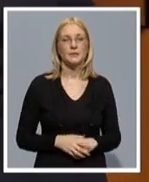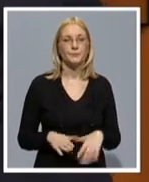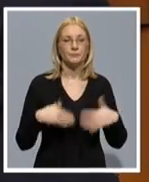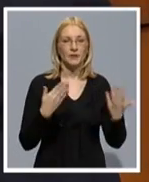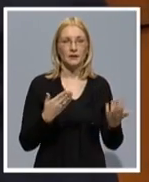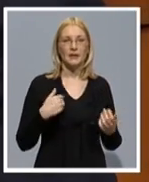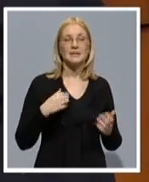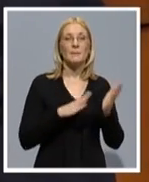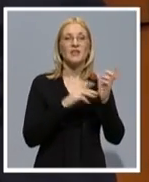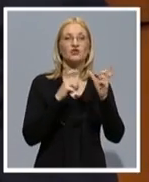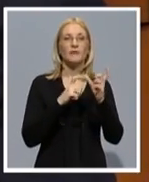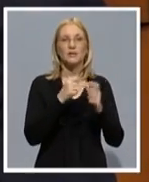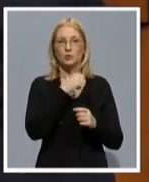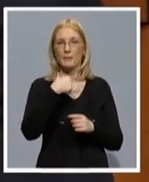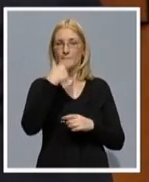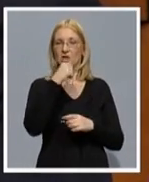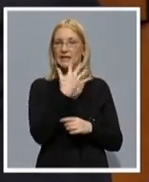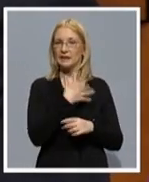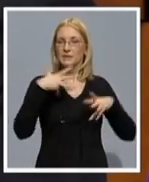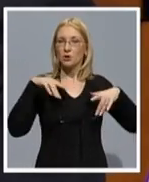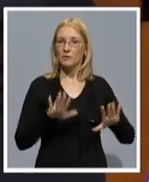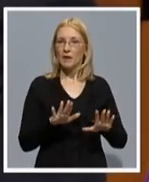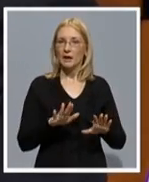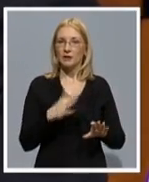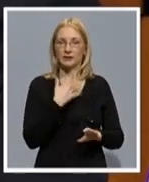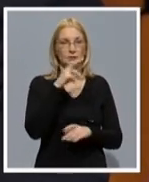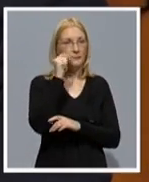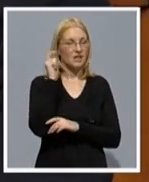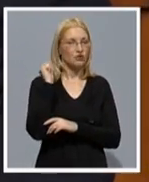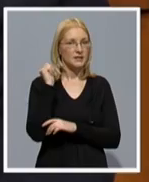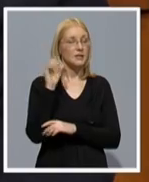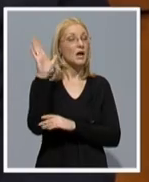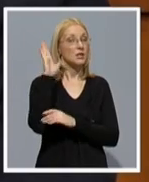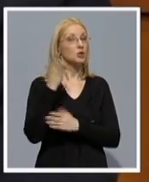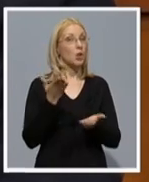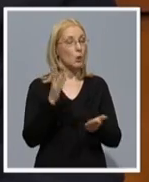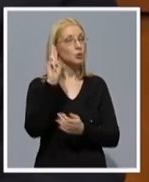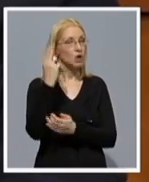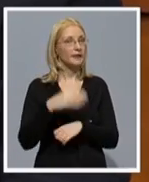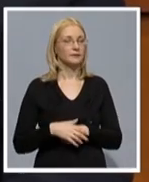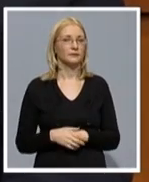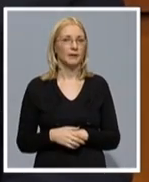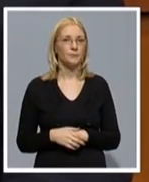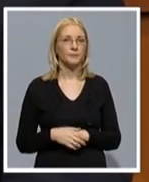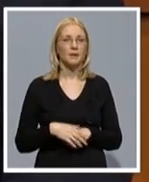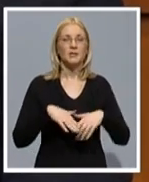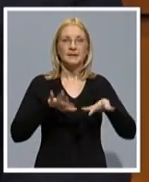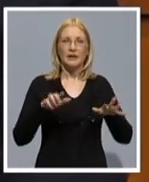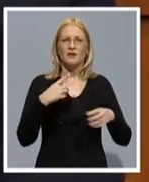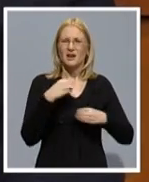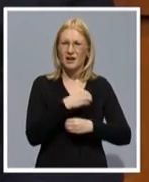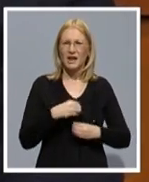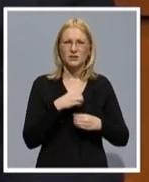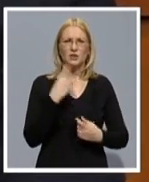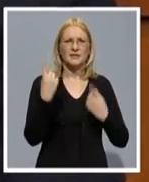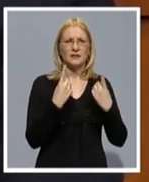Ja sam Mladen Švars, u ime Boga i Hrvatskog naroda. Hrvatska braćo i sestre, slušajte. Da bismo ti narode u ovoj katastrofalnoj